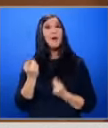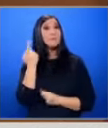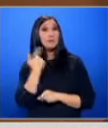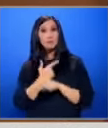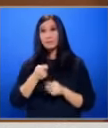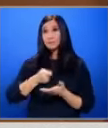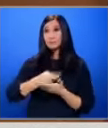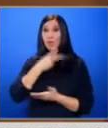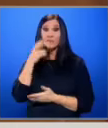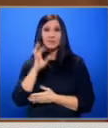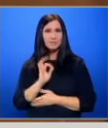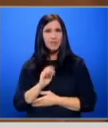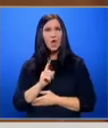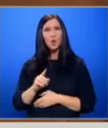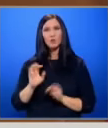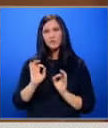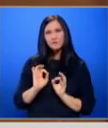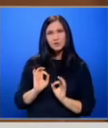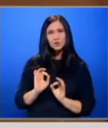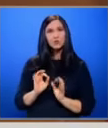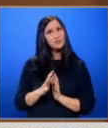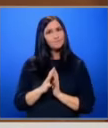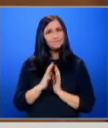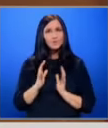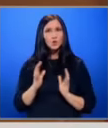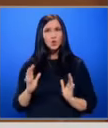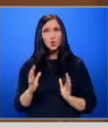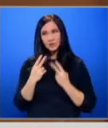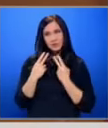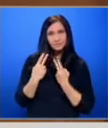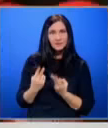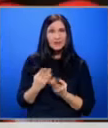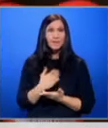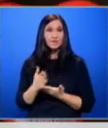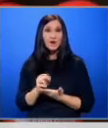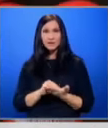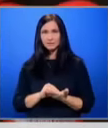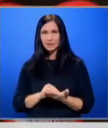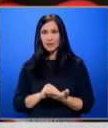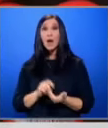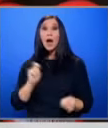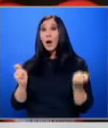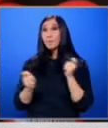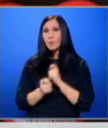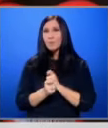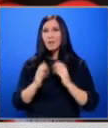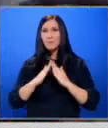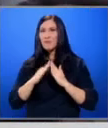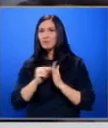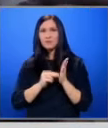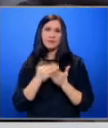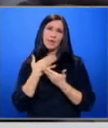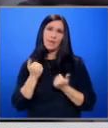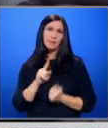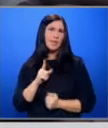седмица платихме 250, което всъщност е доста сезаемо в краяна сметка Промяна в битовите сметки